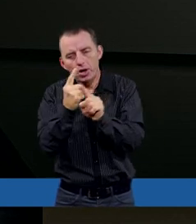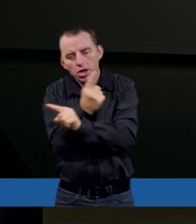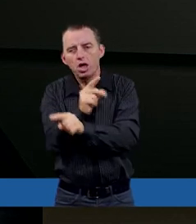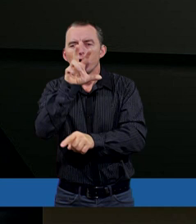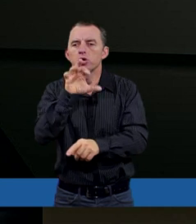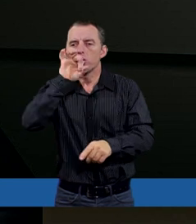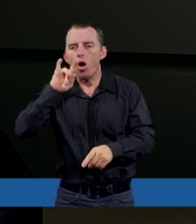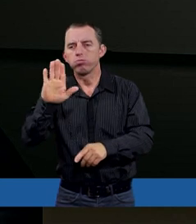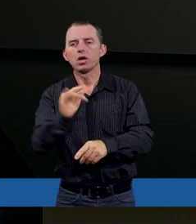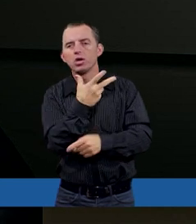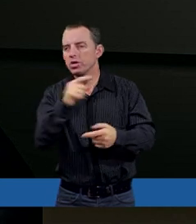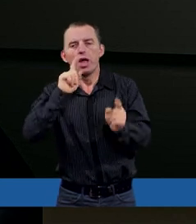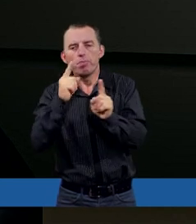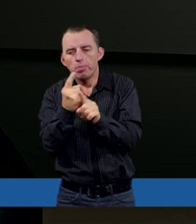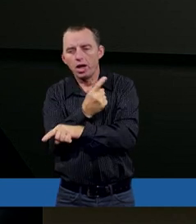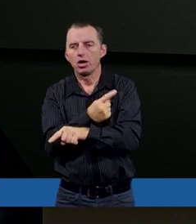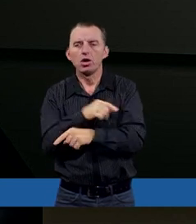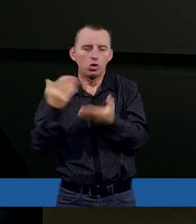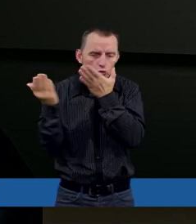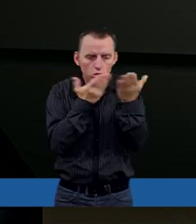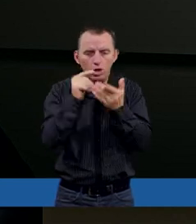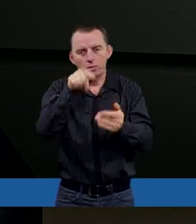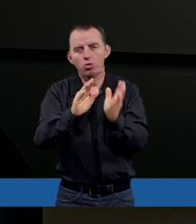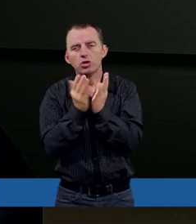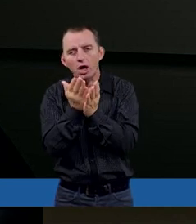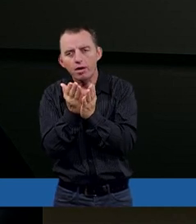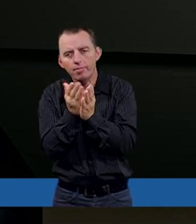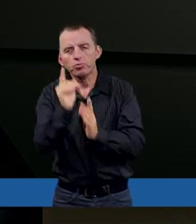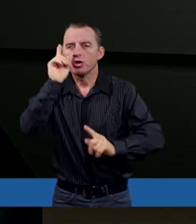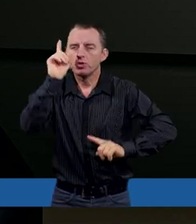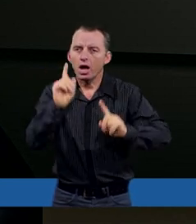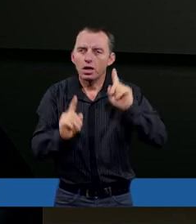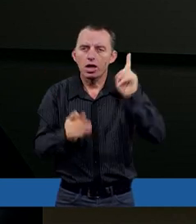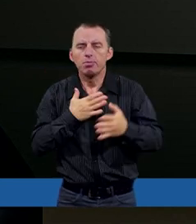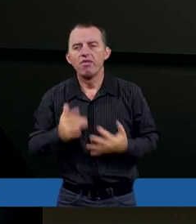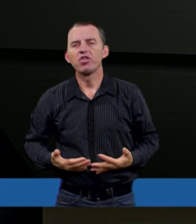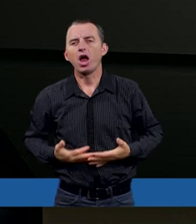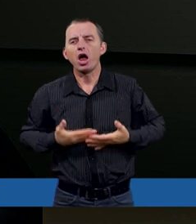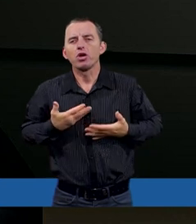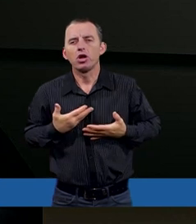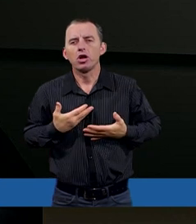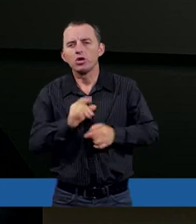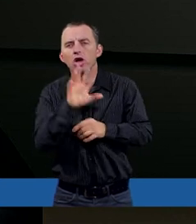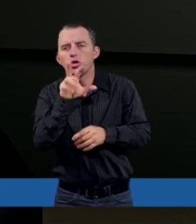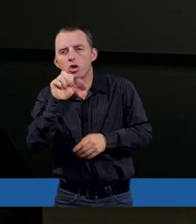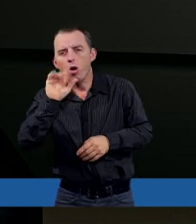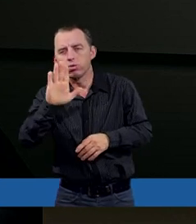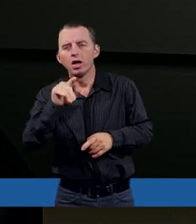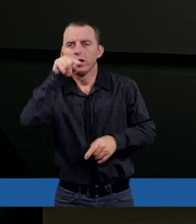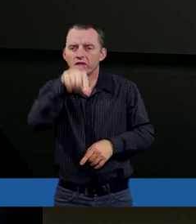Hiob się nie mylił. A gdy ja czytam tę księgę, to czasem mam wrażenie, że Hiob w swych